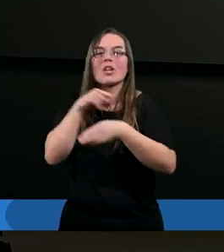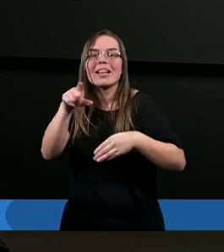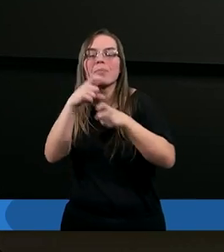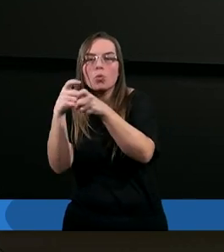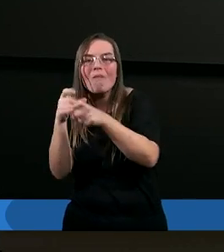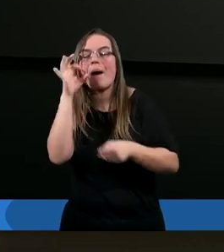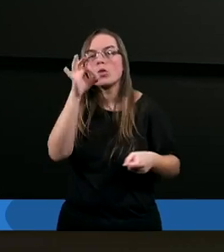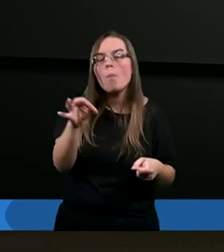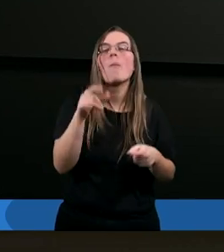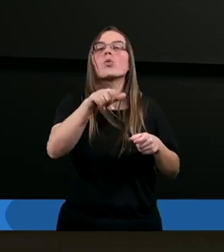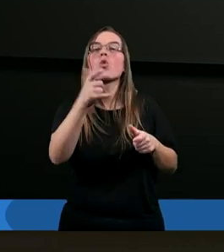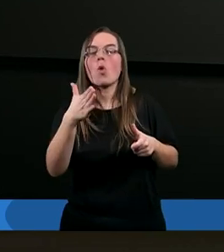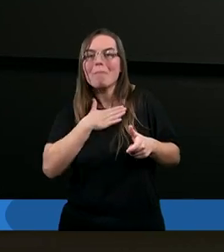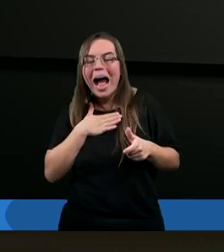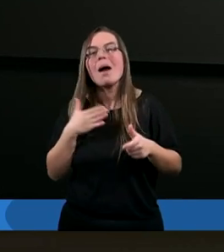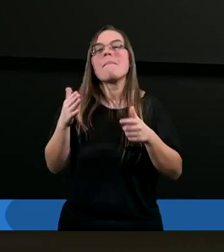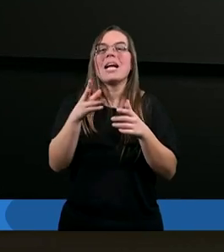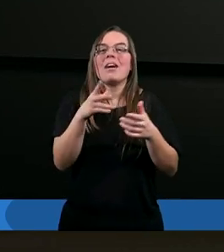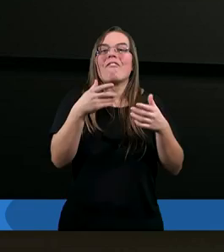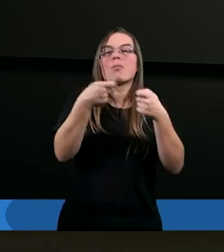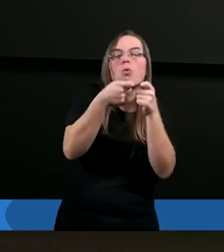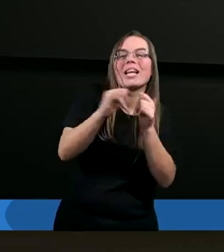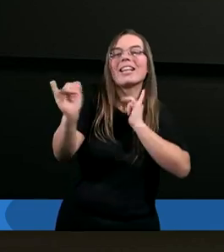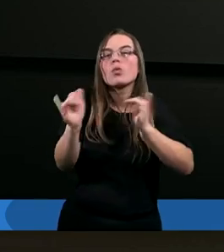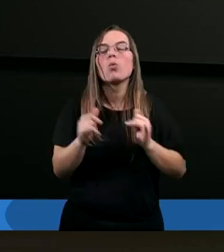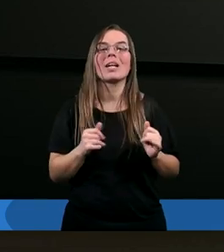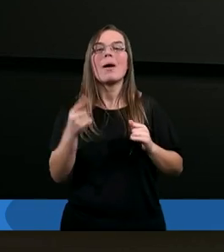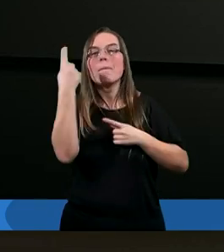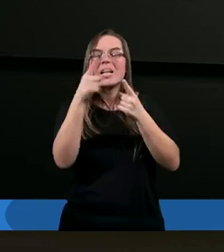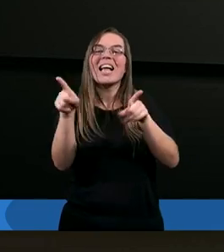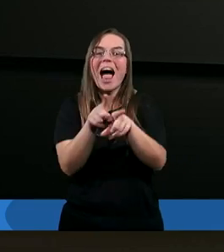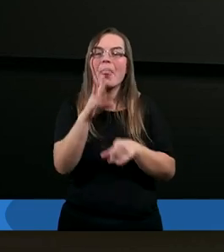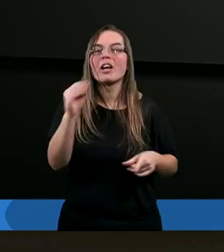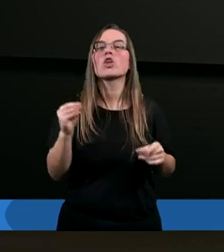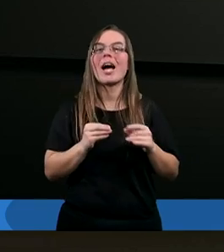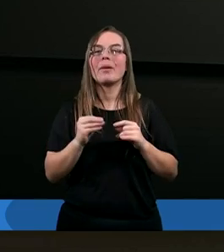sus sus usłyszaj tych owoców nie będzie myślę że też